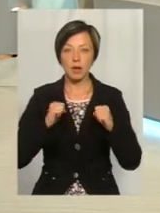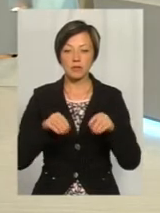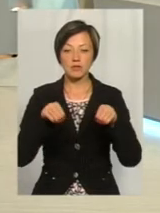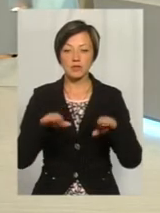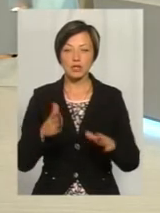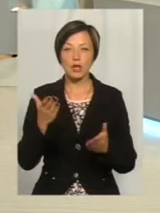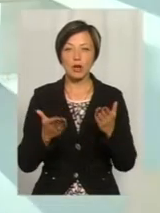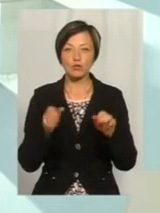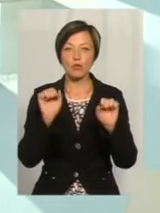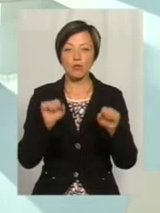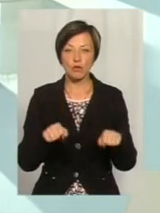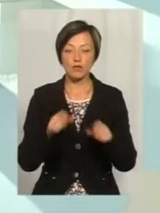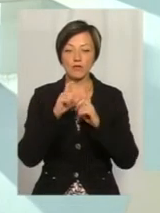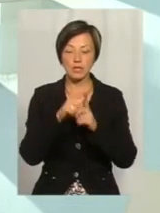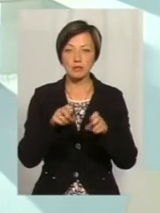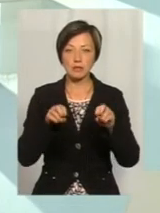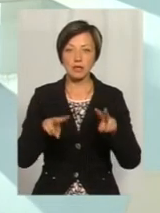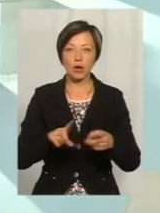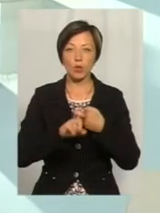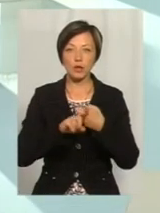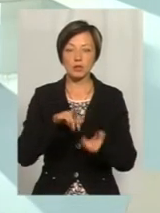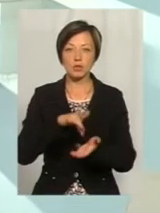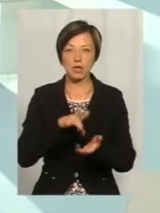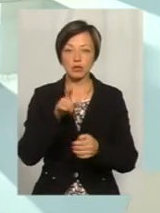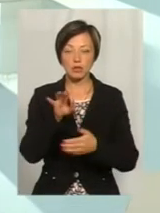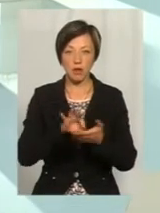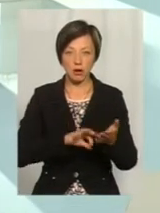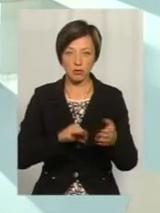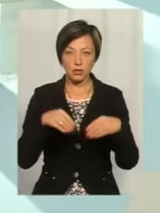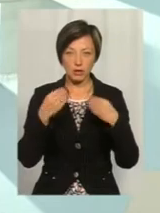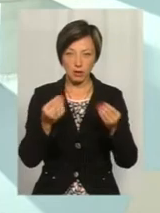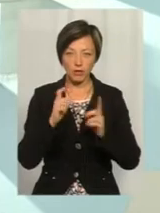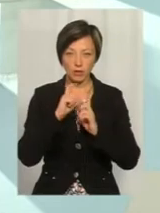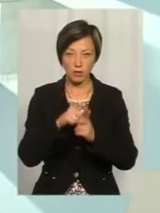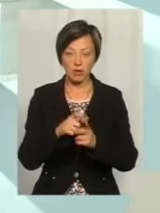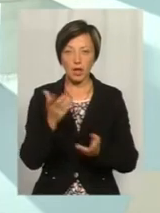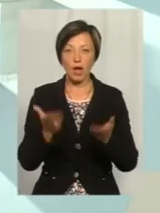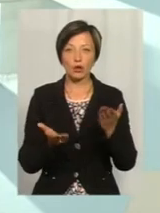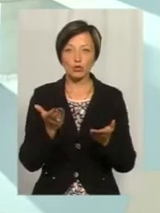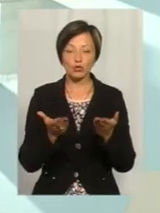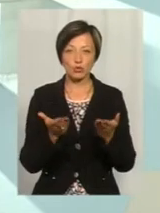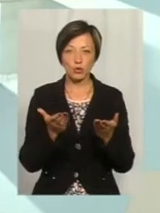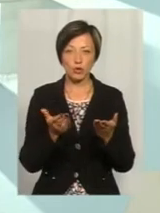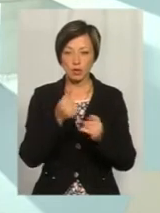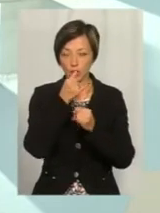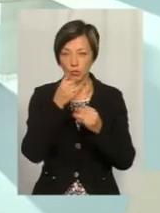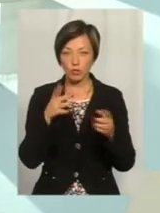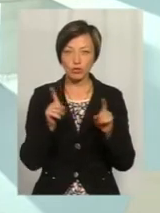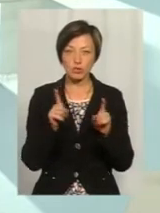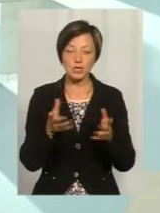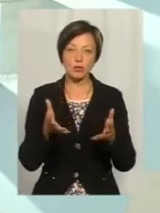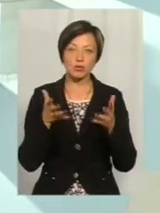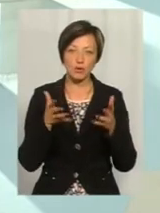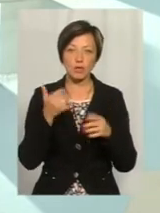якщо можуть надати відповідь спеціалісти контактного центру, вони одразу надають відповідь. Якщо не можуть, щось вони з